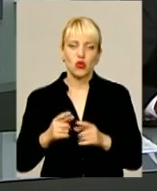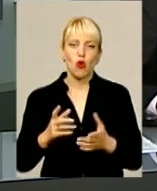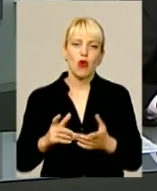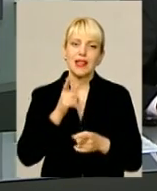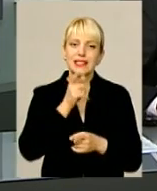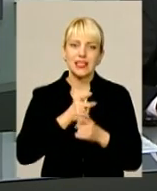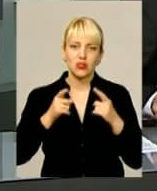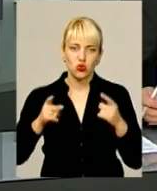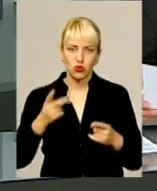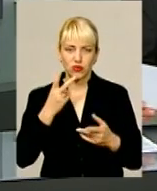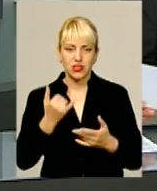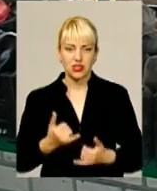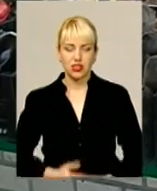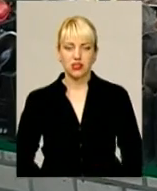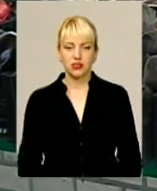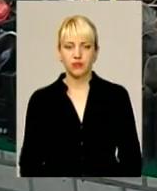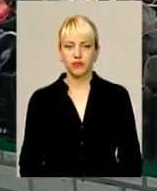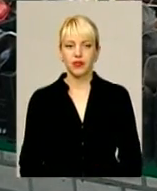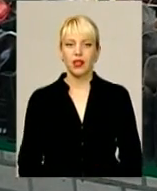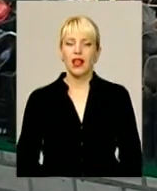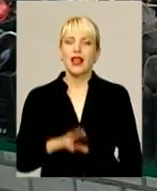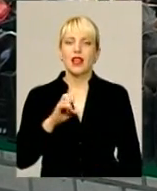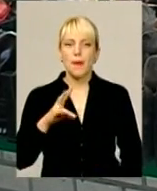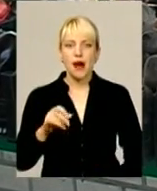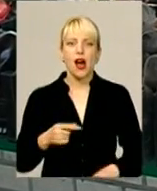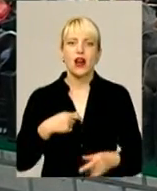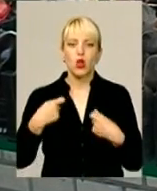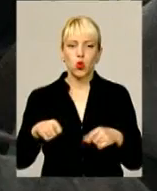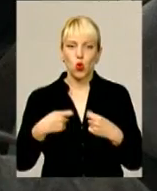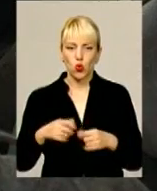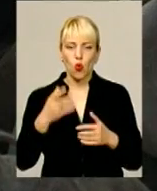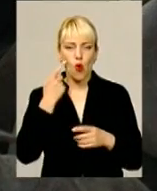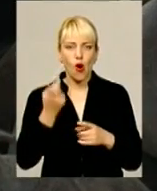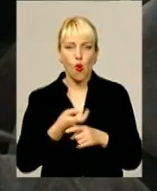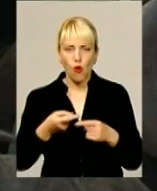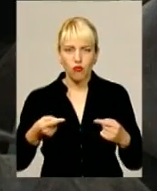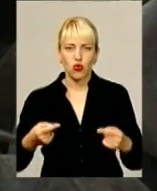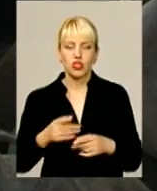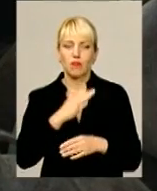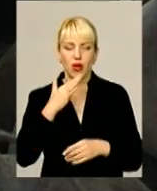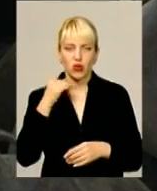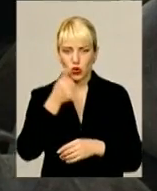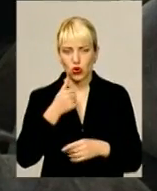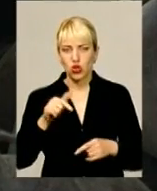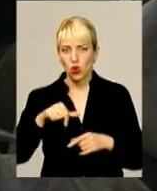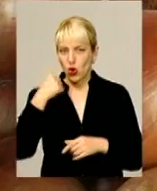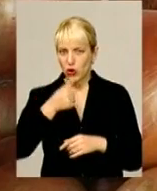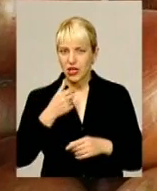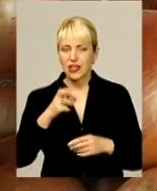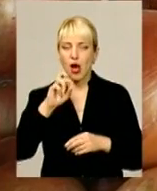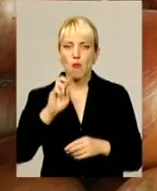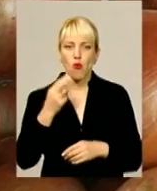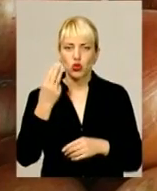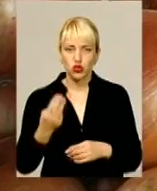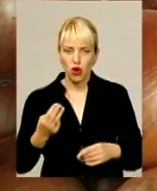Тетяни Пресекар. Пані Тамара торгує овочами не один рік. Жінка каже, цьогоріч ціна на так званий борщовий